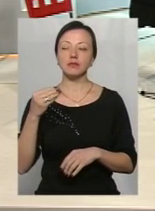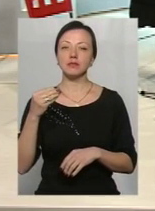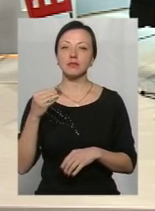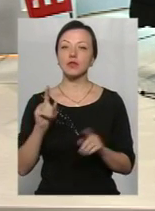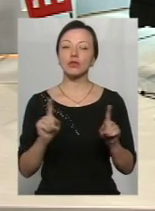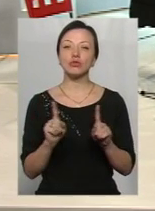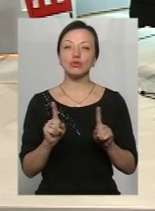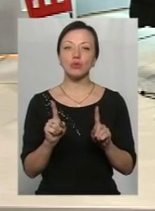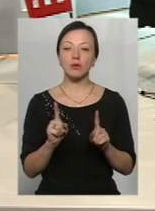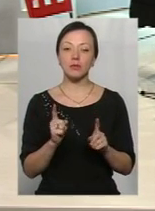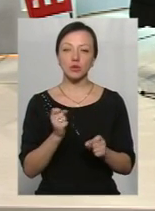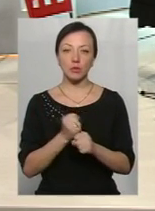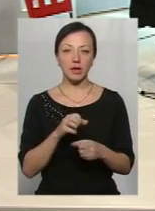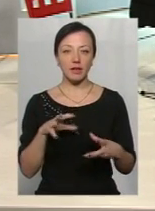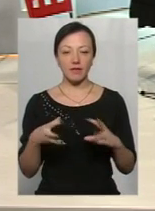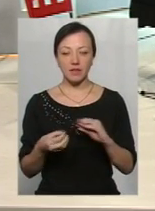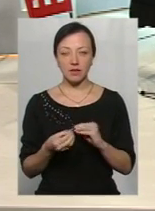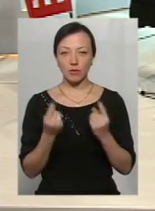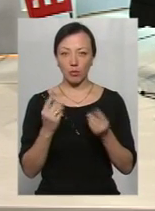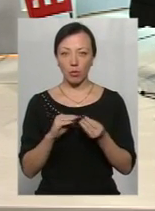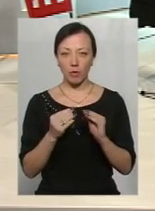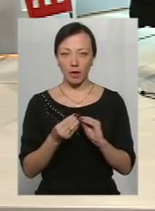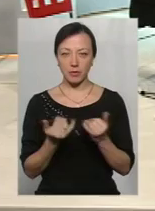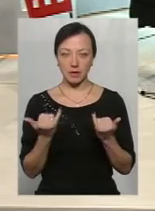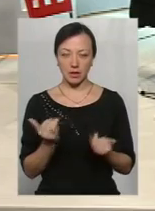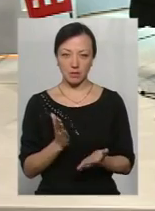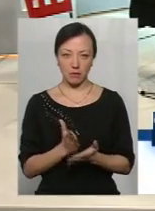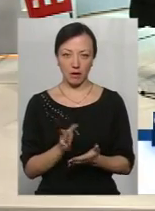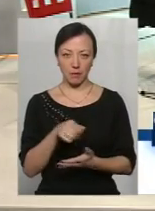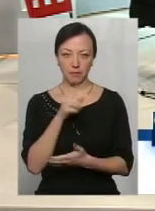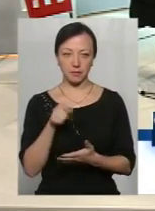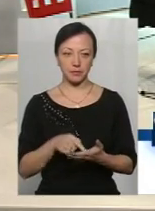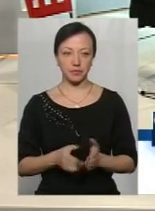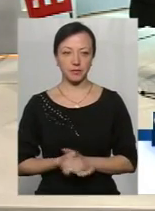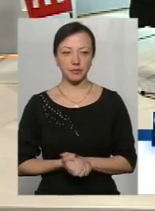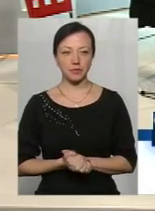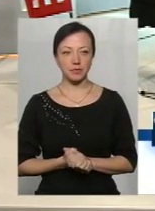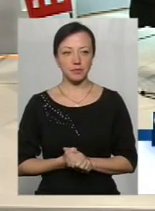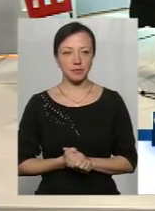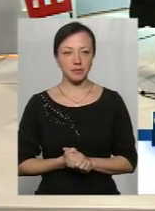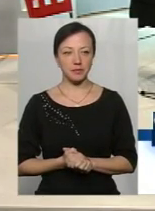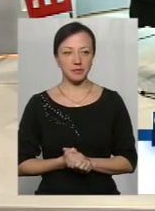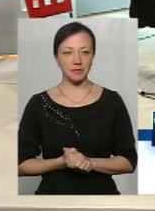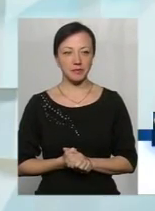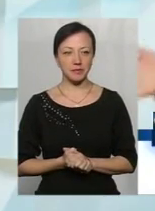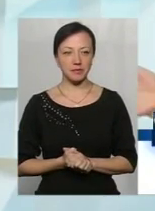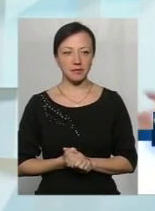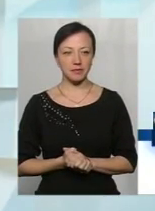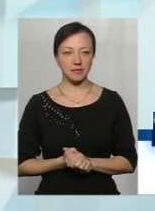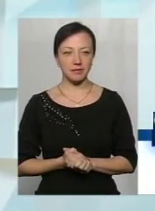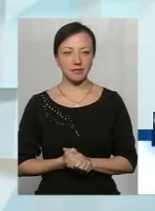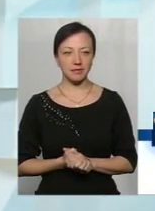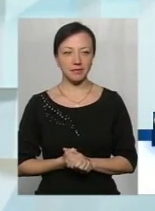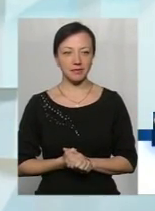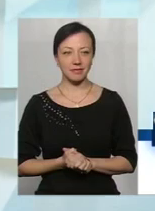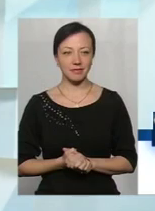що ми винесли, які глобальні проблеми зараз ми маємо? Хто перший? Пане Ігор.